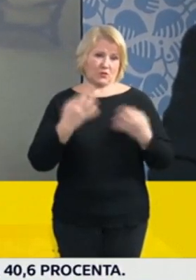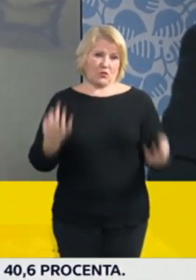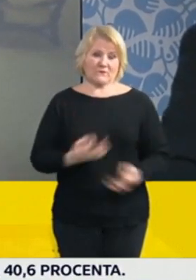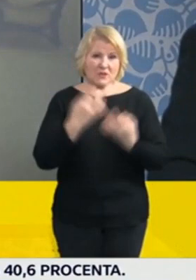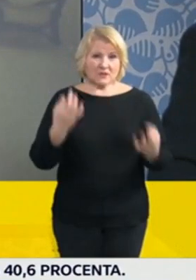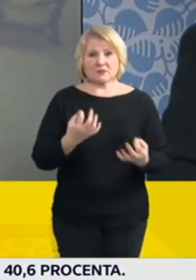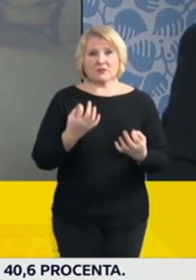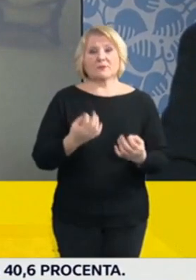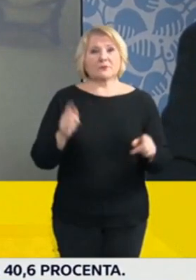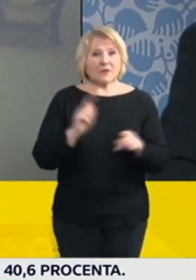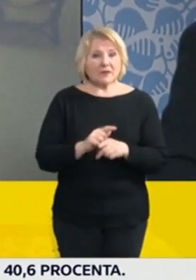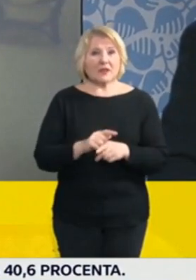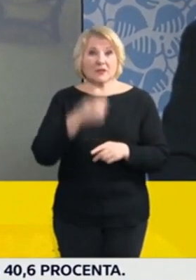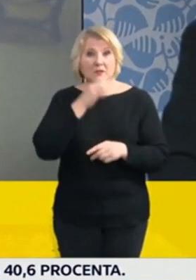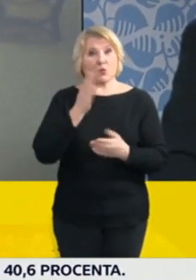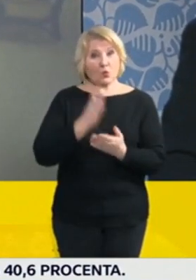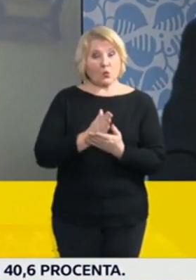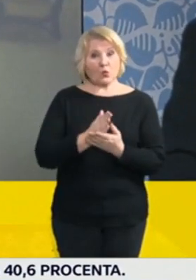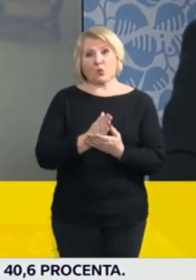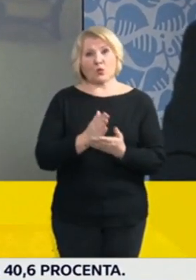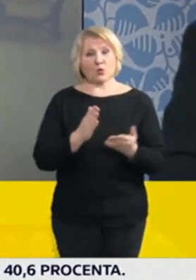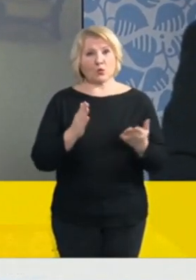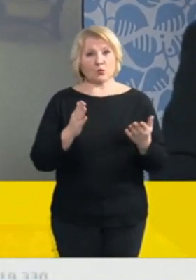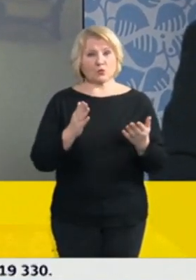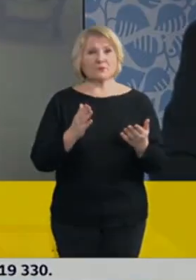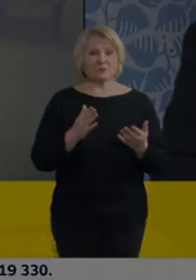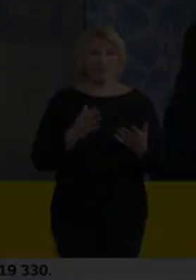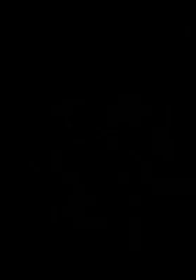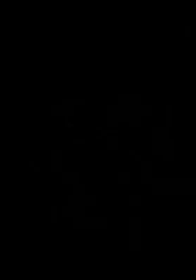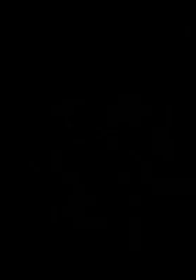toho procesu, který teď narazil, nebo vypadá to, že narazí v Senátu s pandemickým zákonem. Zákonem